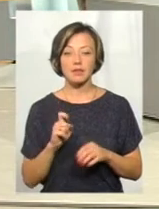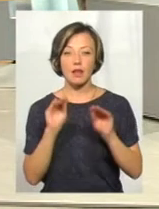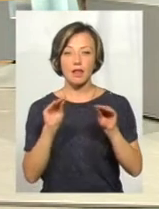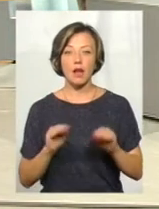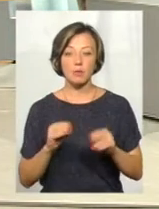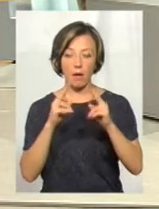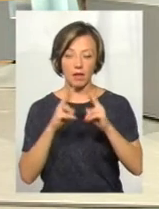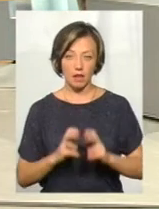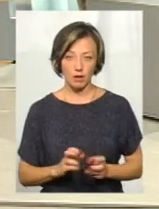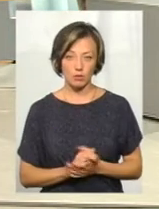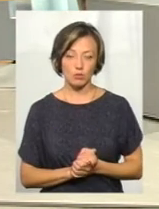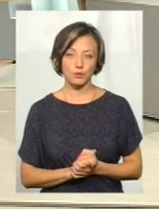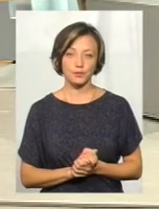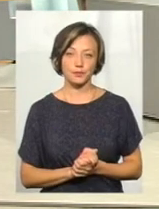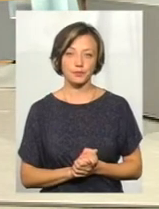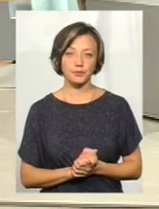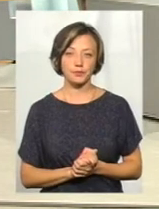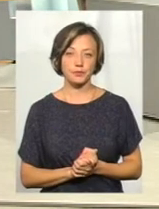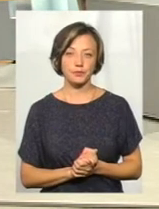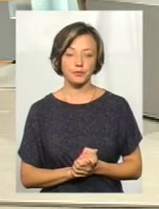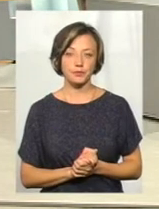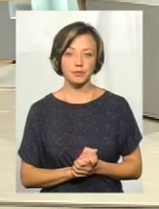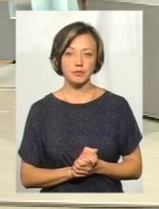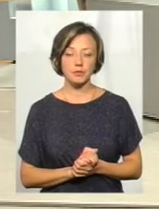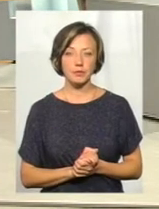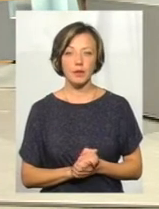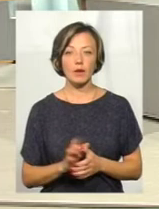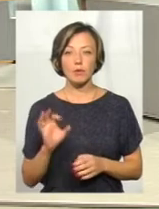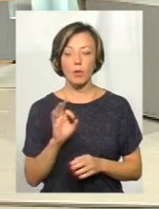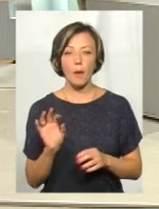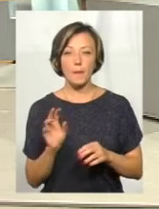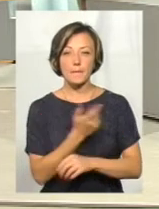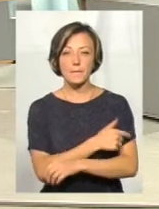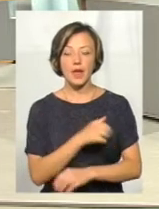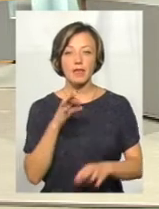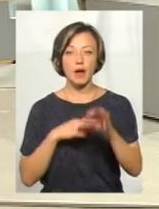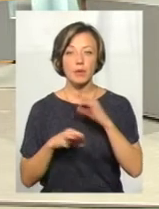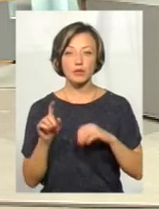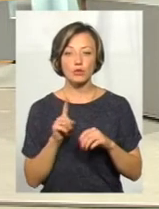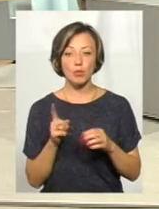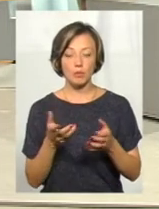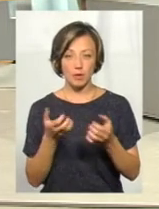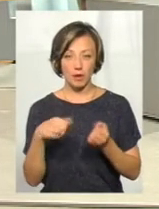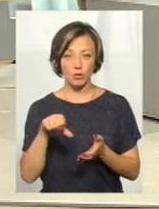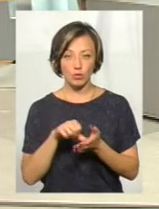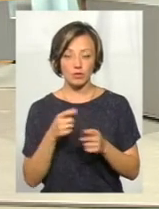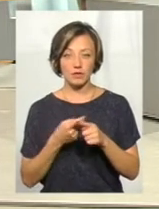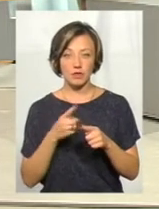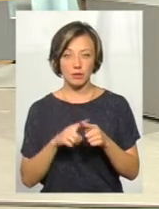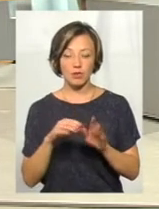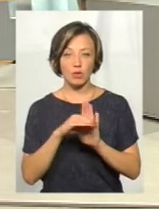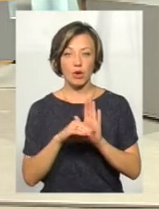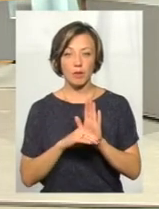Тобто стосовно медикаментів, що приймають участь в